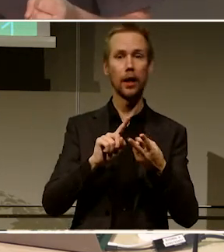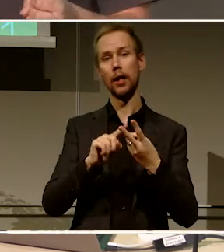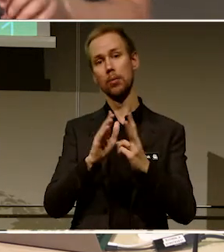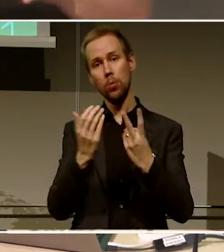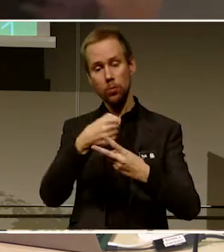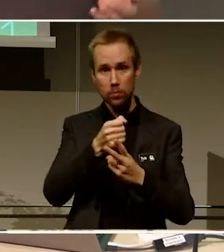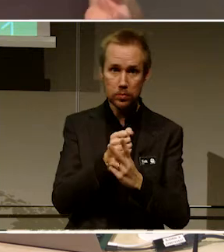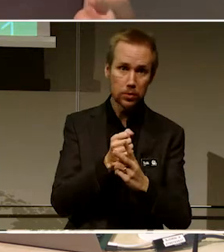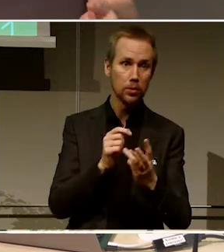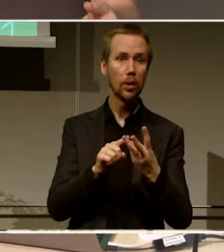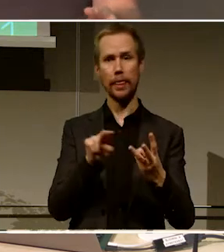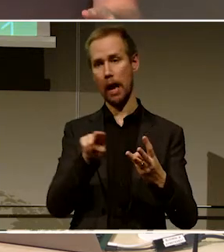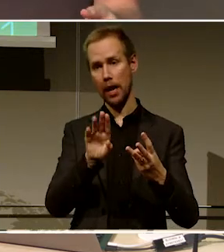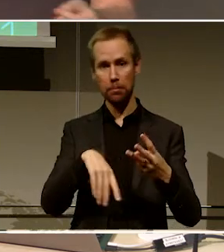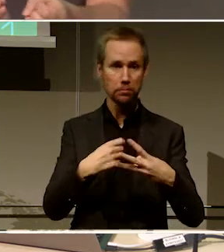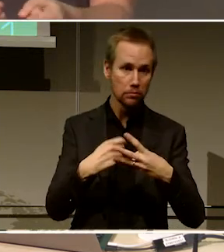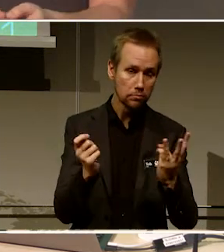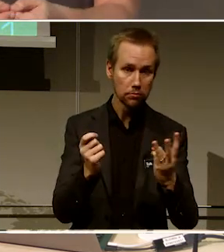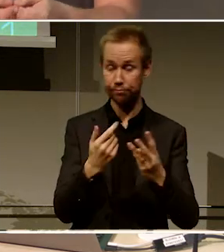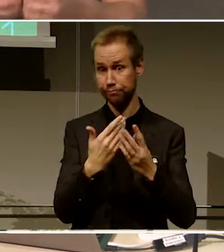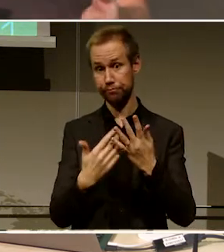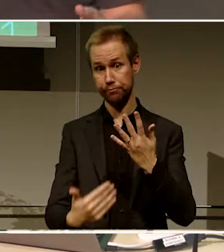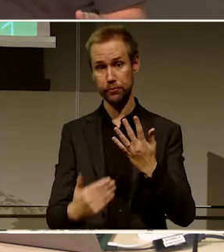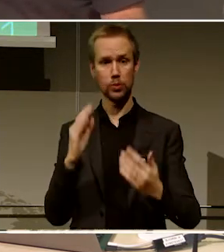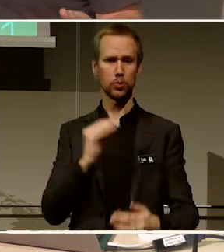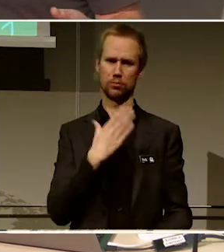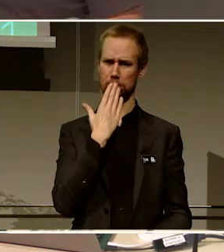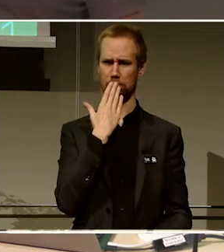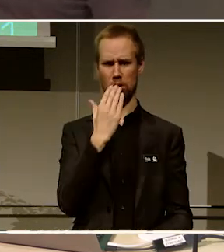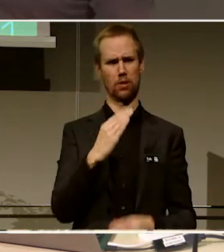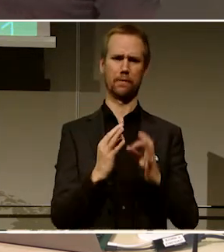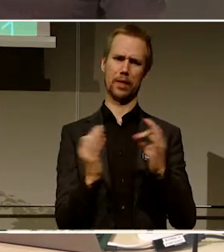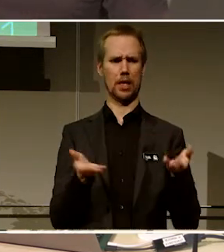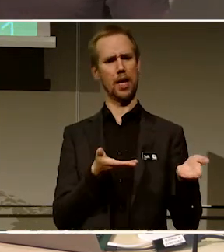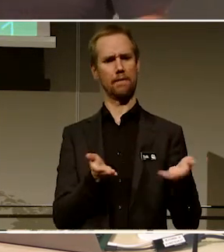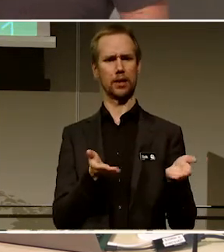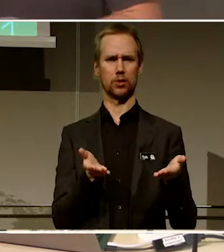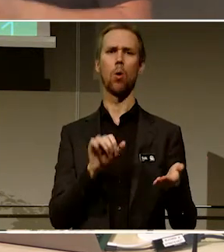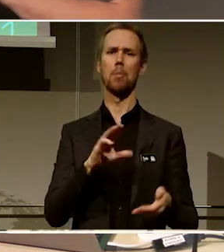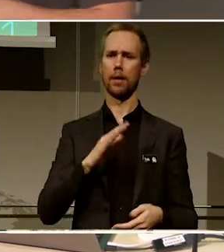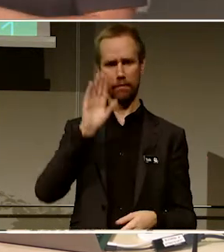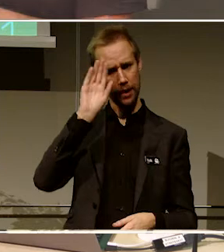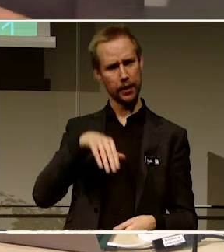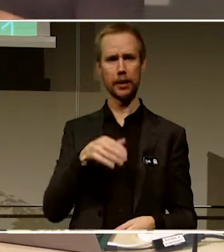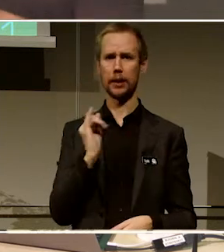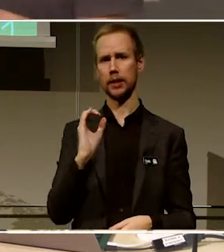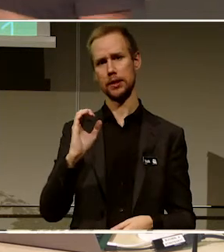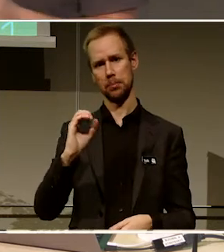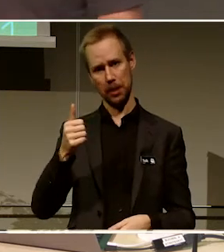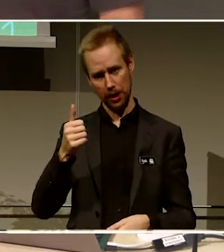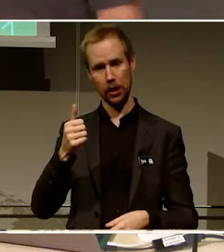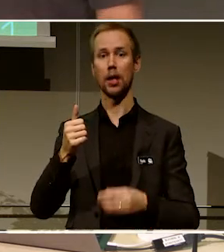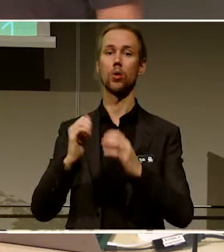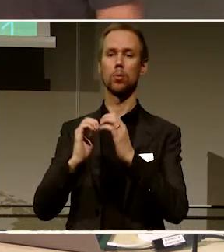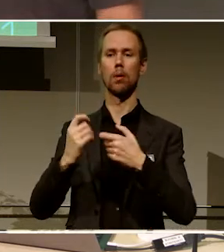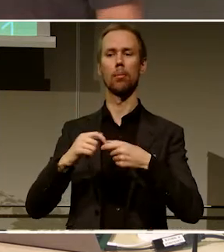Och så får man en jättesnygg referens bara man vet ISB-numrätt för den boken Så att man kan testa igen och det är